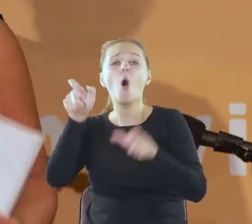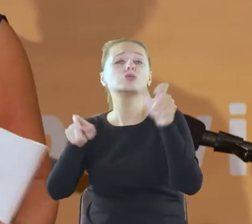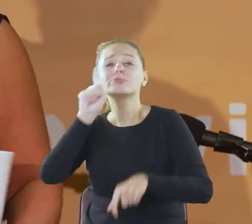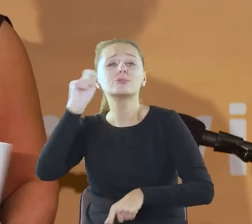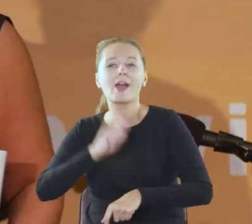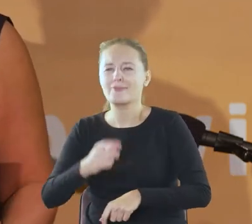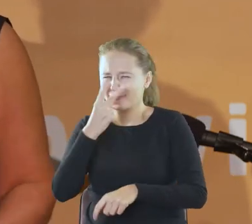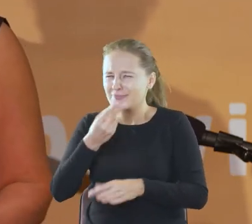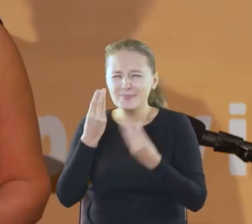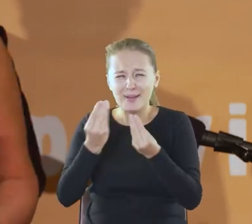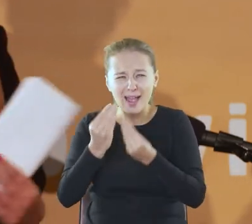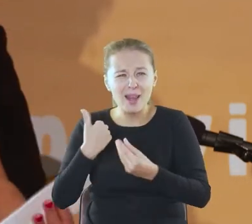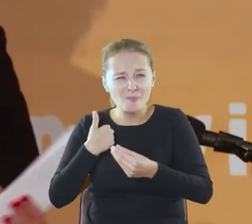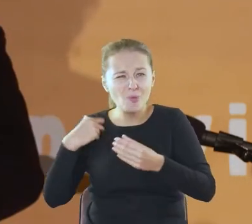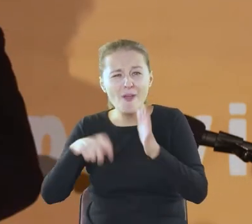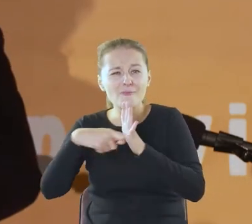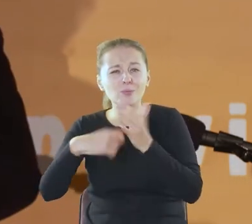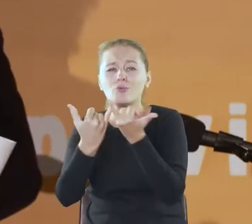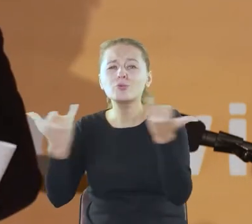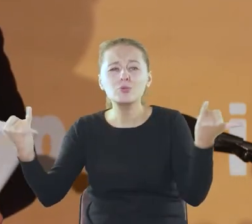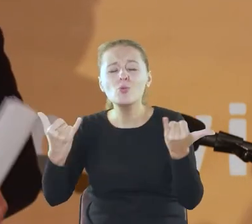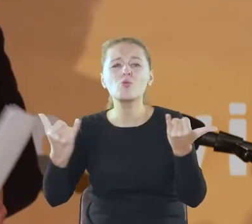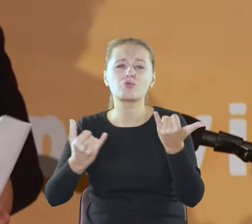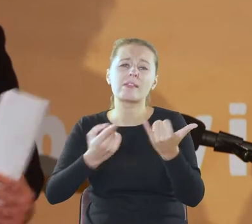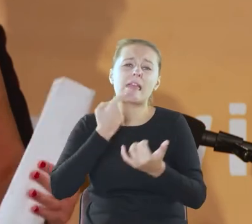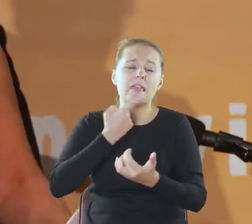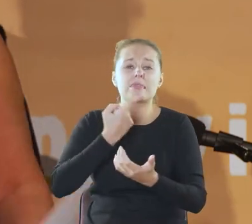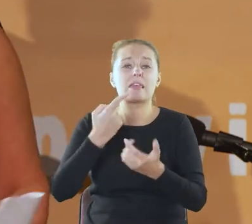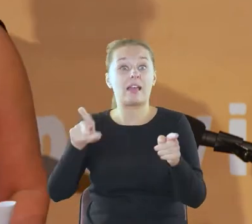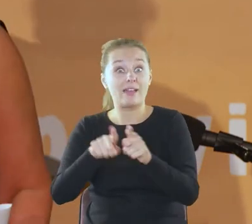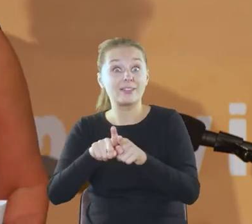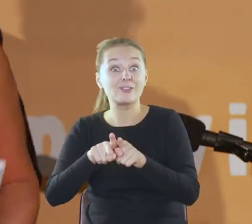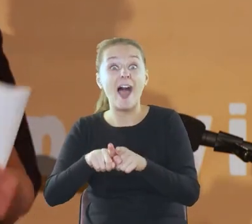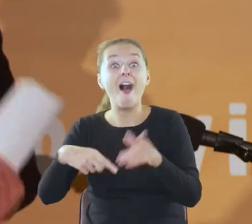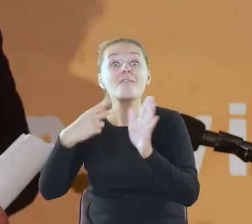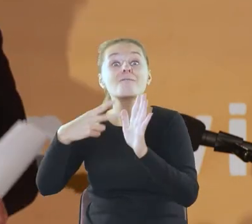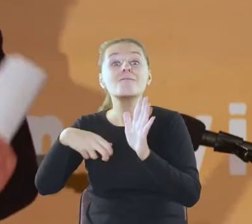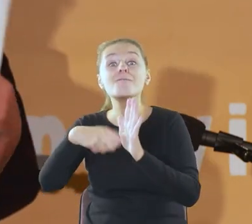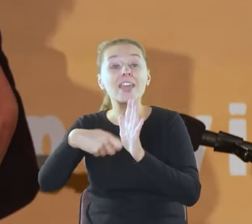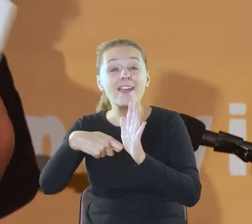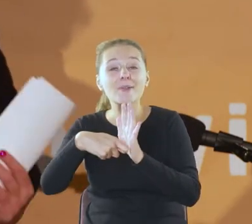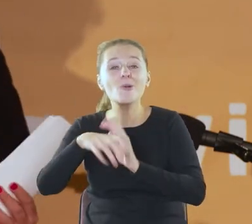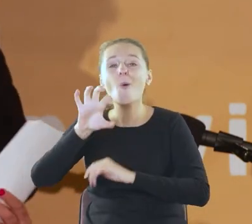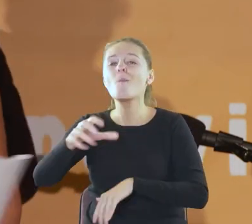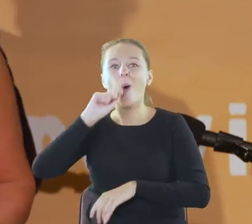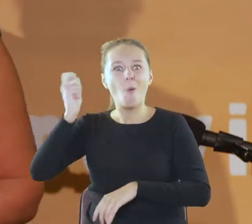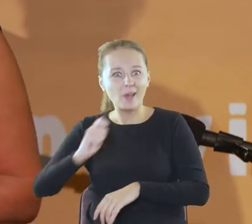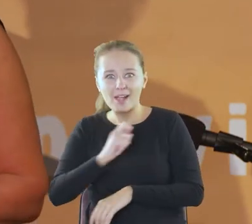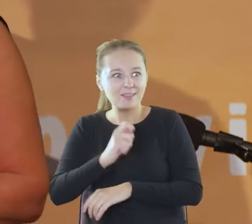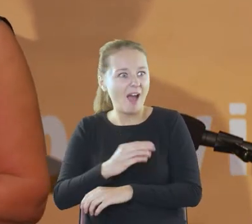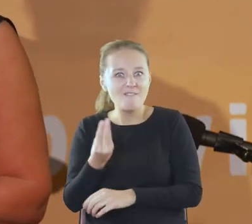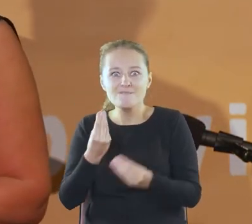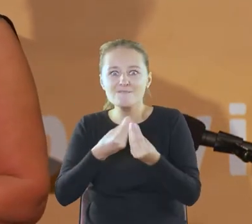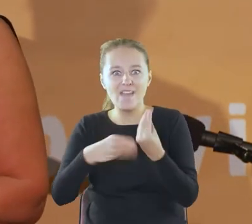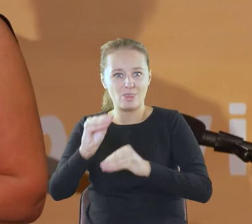wspaniale, bo były filmy w różnych wersjach językowych i na film ukraiński, i po ukraińsku przyszło najwięcej osób. Naprawdę otwierajcie się Państwo,